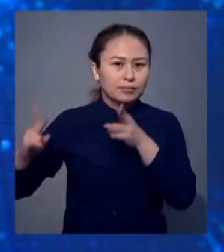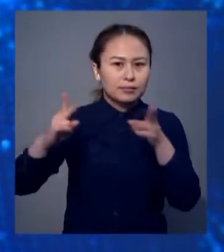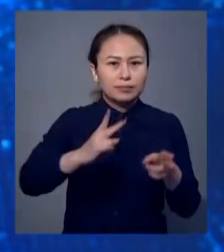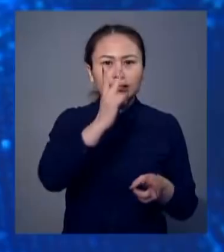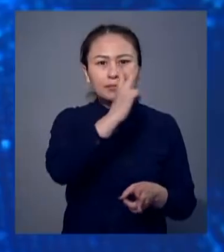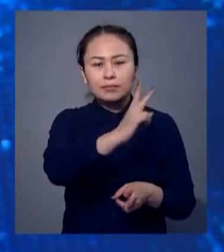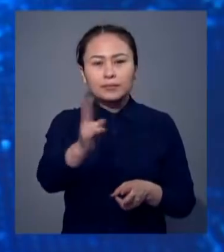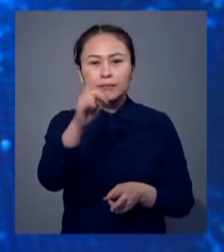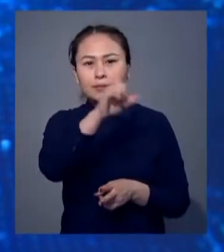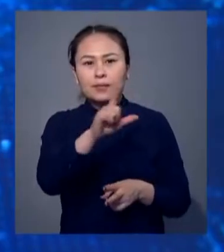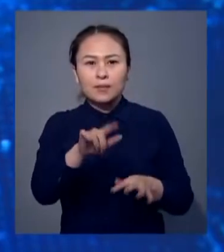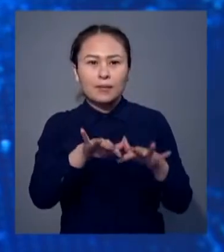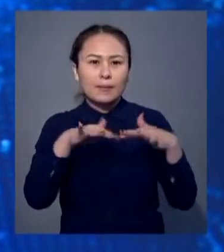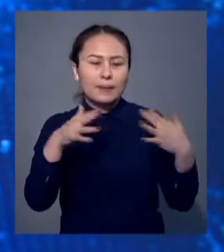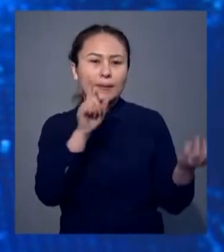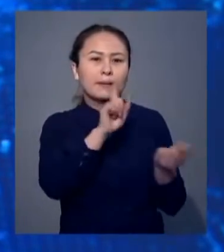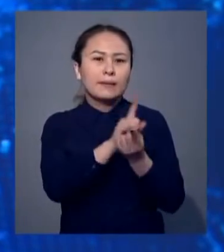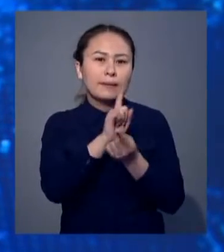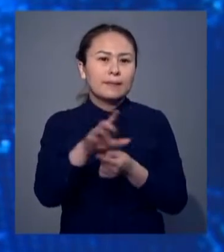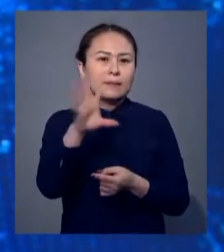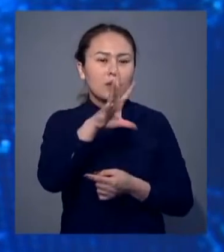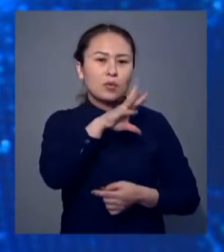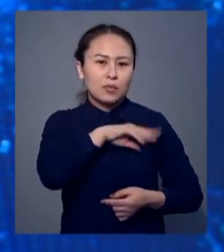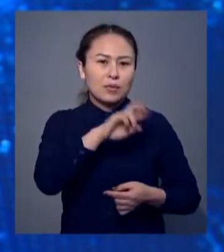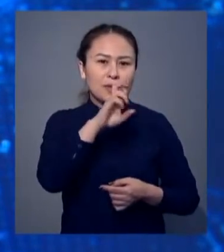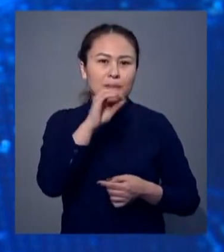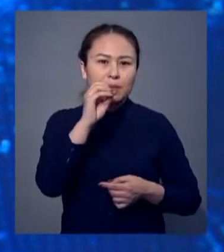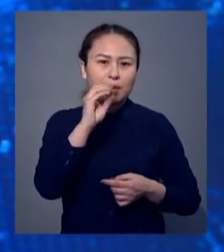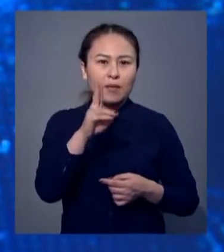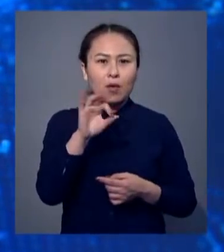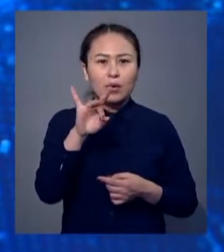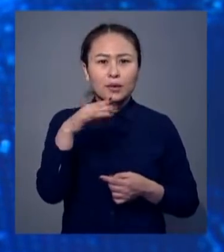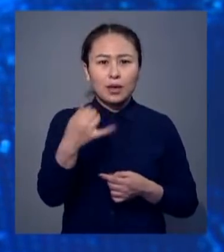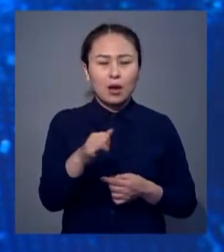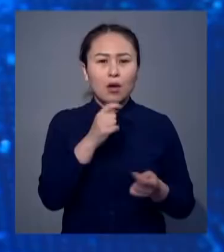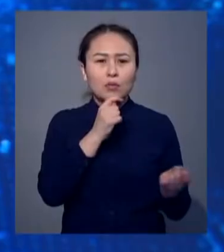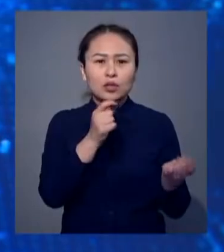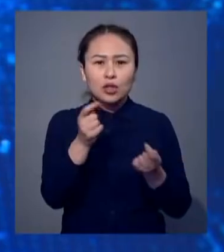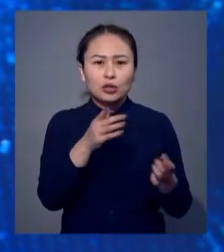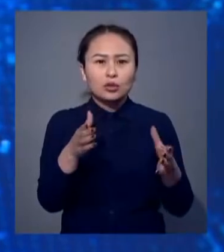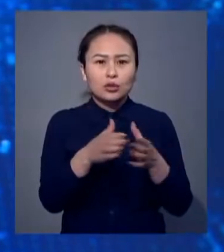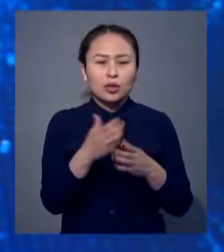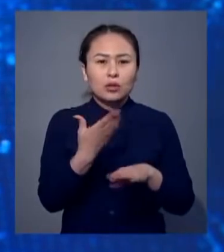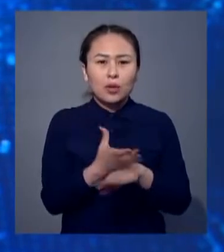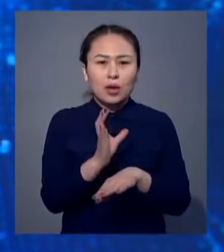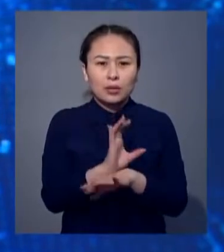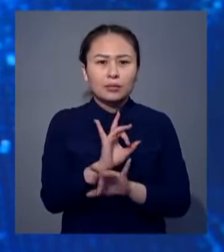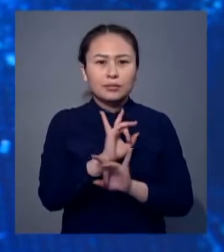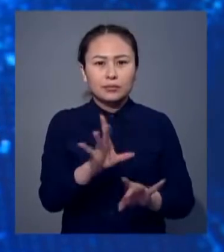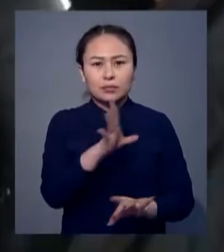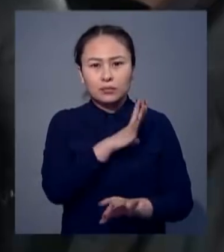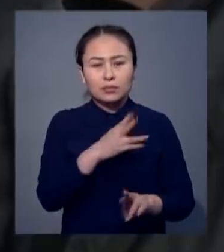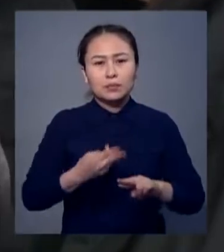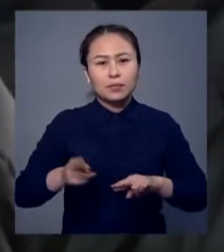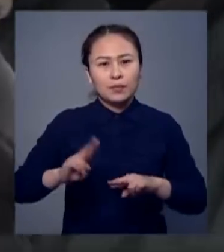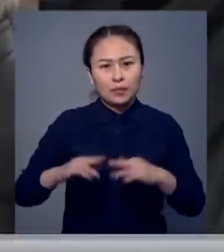бекетінде тұрған жұртшылық пен жүздесіп сабырға шақырды. Бердібек Сапарбаев қордай ауданында қауіпсіздік шаралары күшетілген атып өтті.